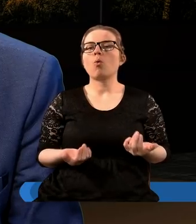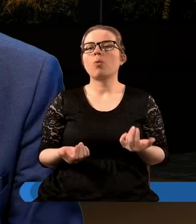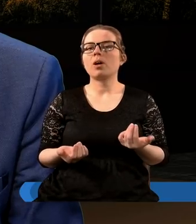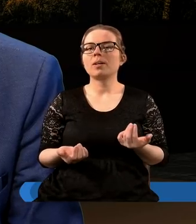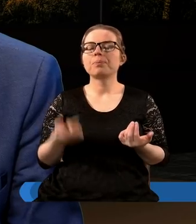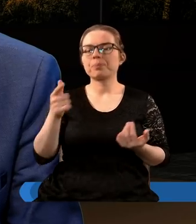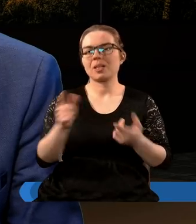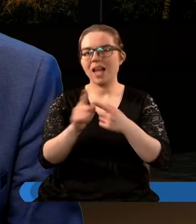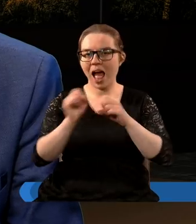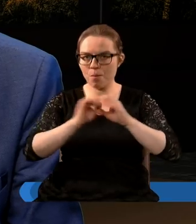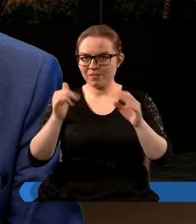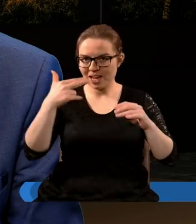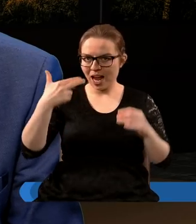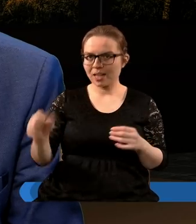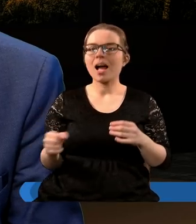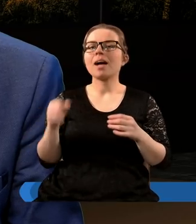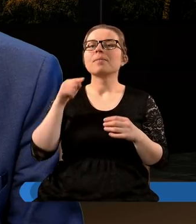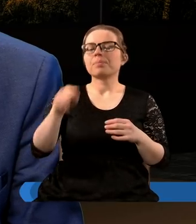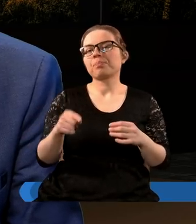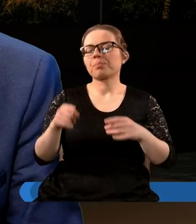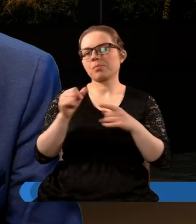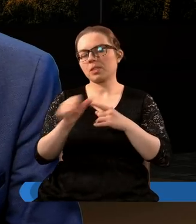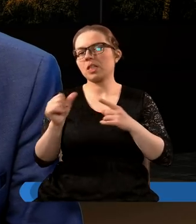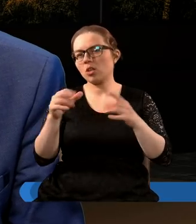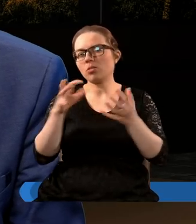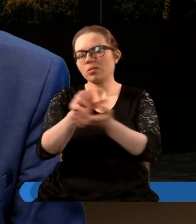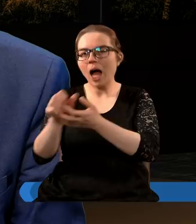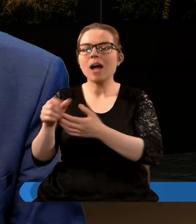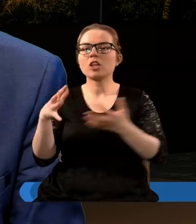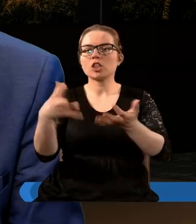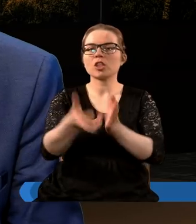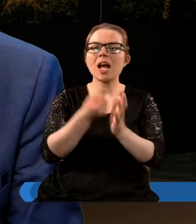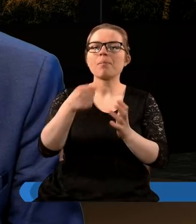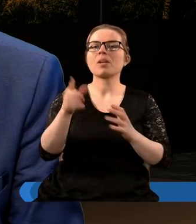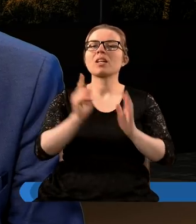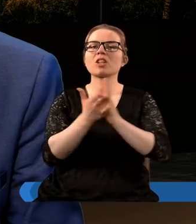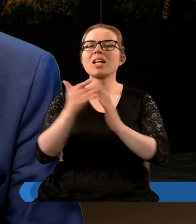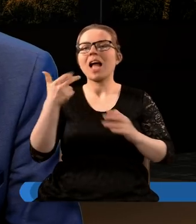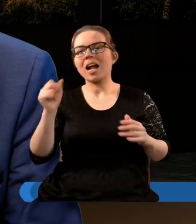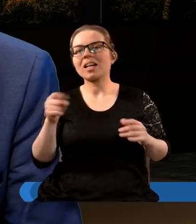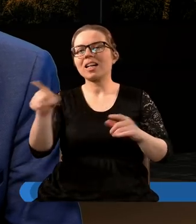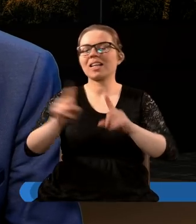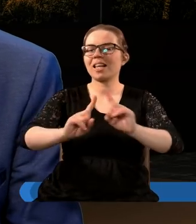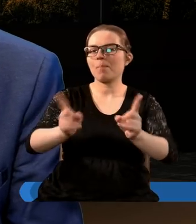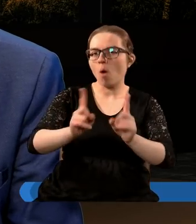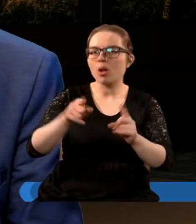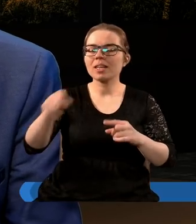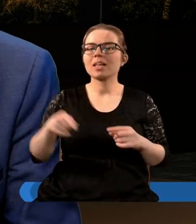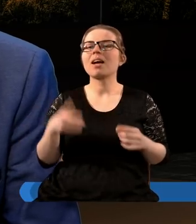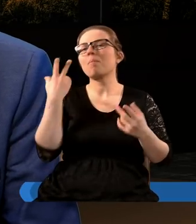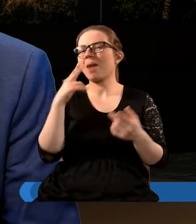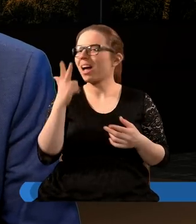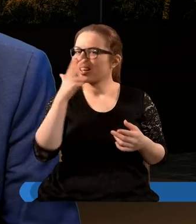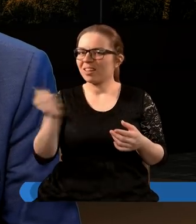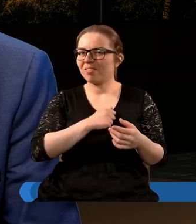dla księgi Apokalipsy, gdzie księga Apokalipsy garściami czerpie z księgi Daniela, z jej symboliki, tam